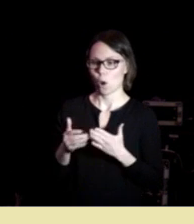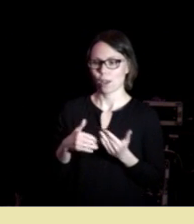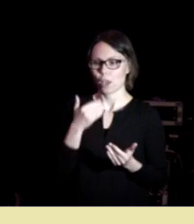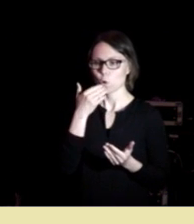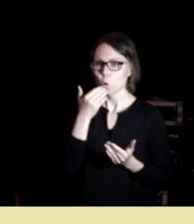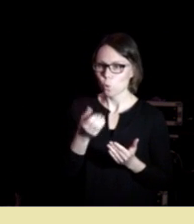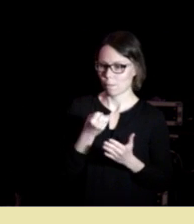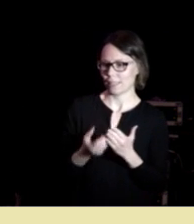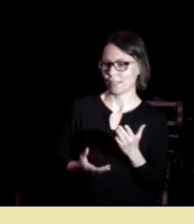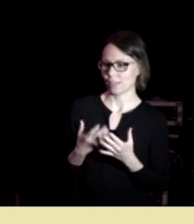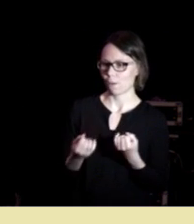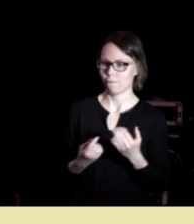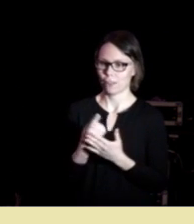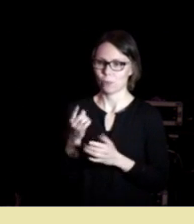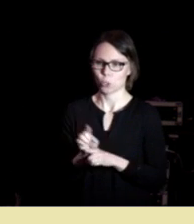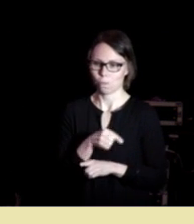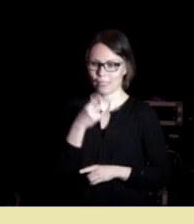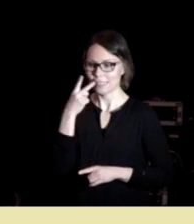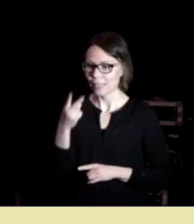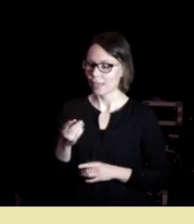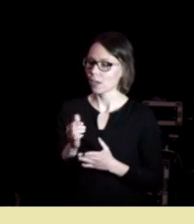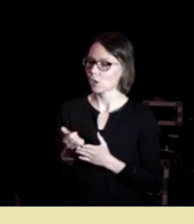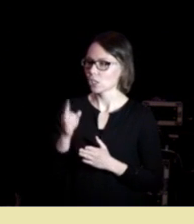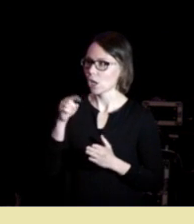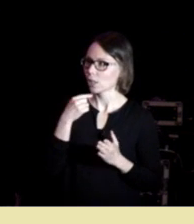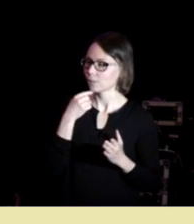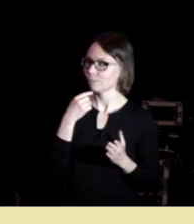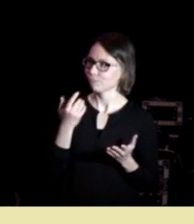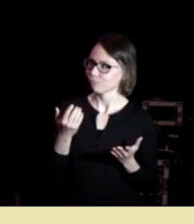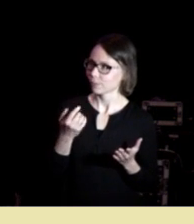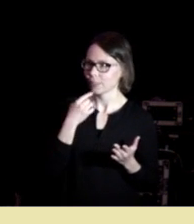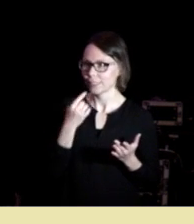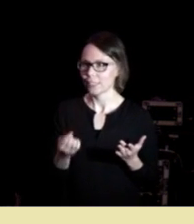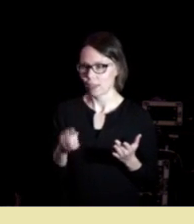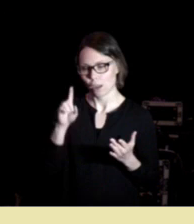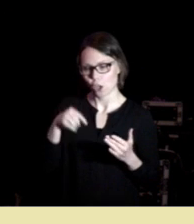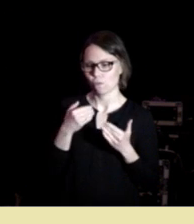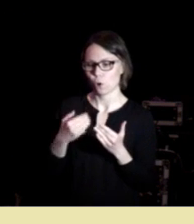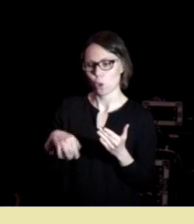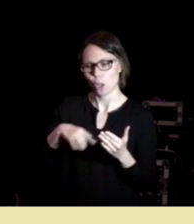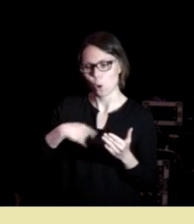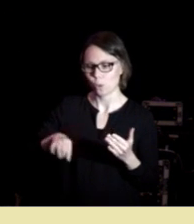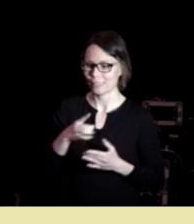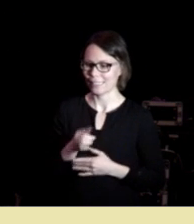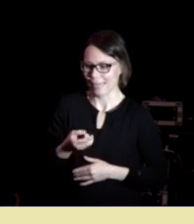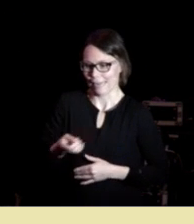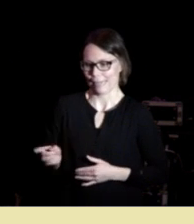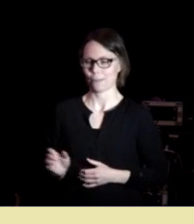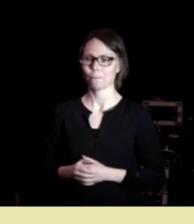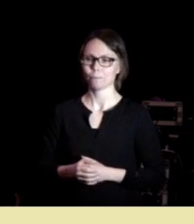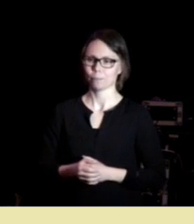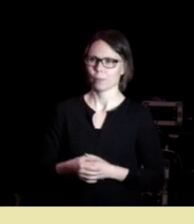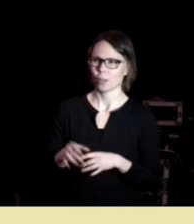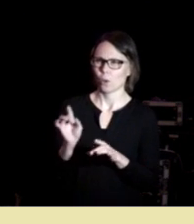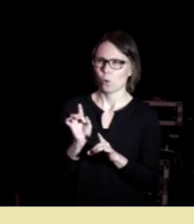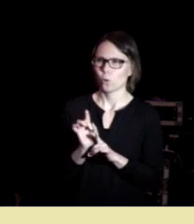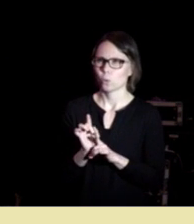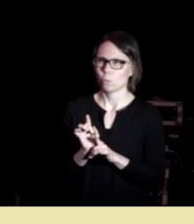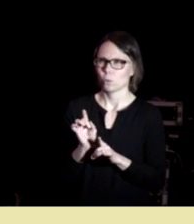beskrivelser av de fenomenene vi ser, for da kan vi kanskje forsøke å forholde oss til dem. Altså en slags